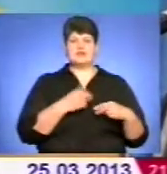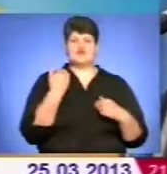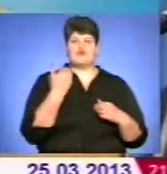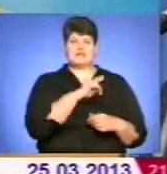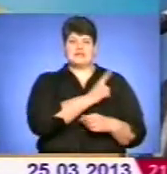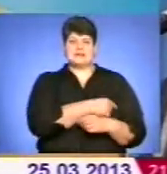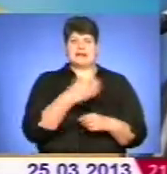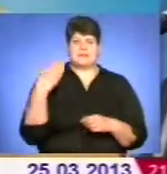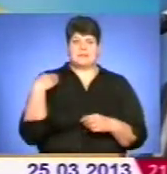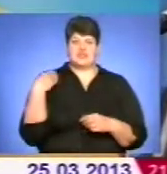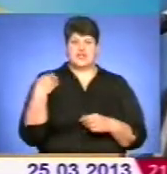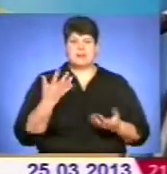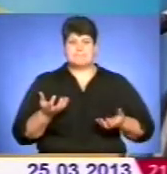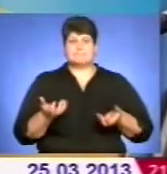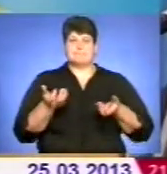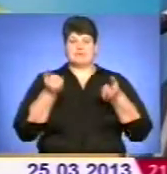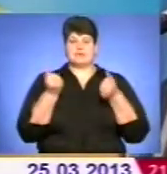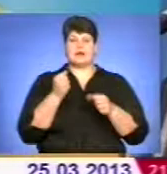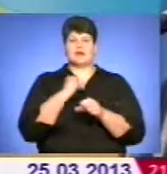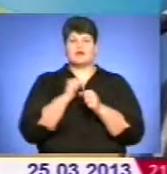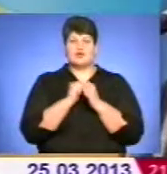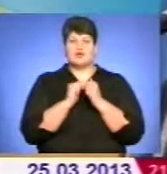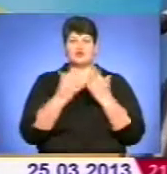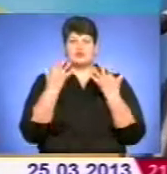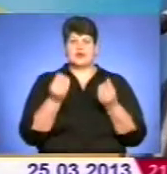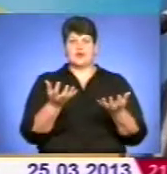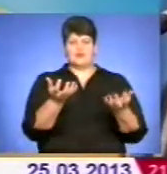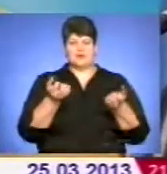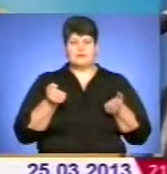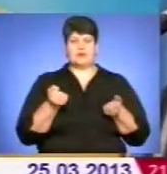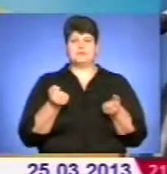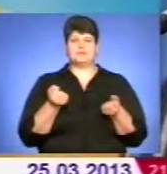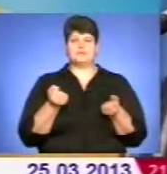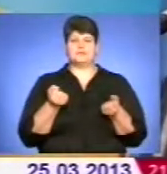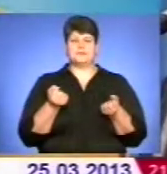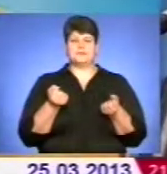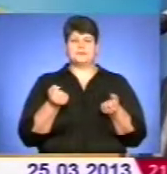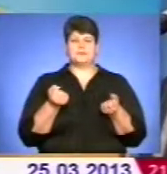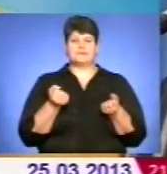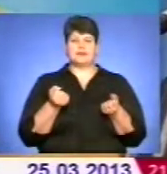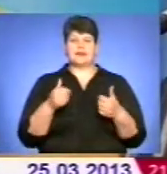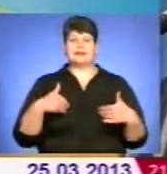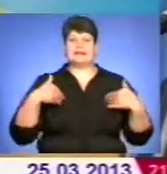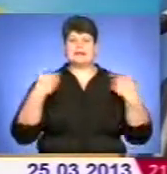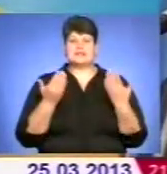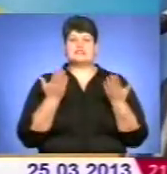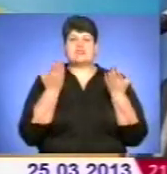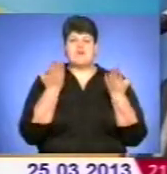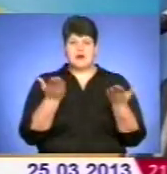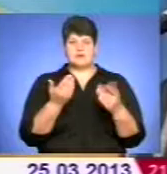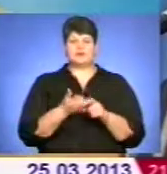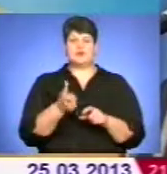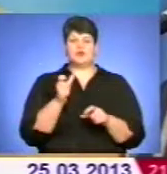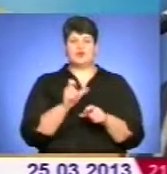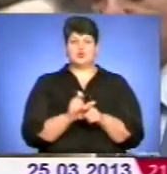і підтримка, яку ми кожного дня отримуємо, і надається вами, вона дуже